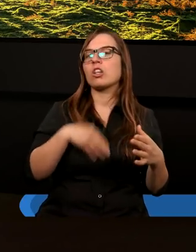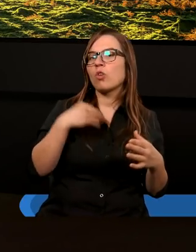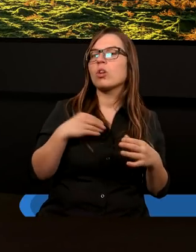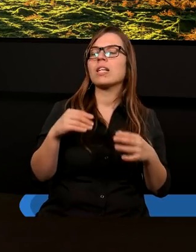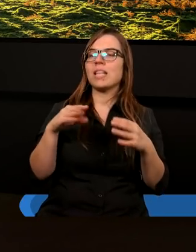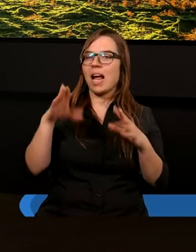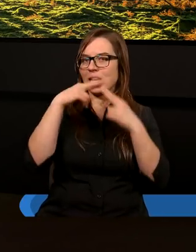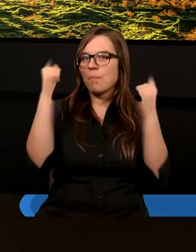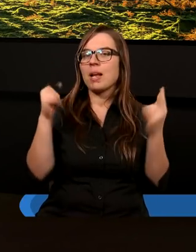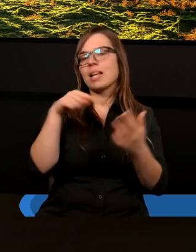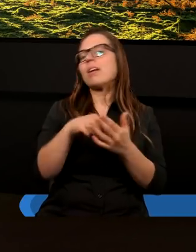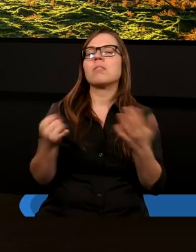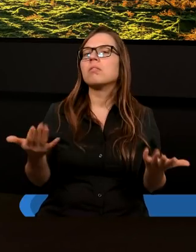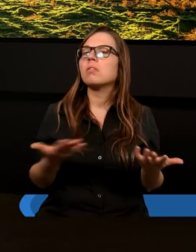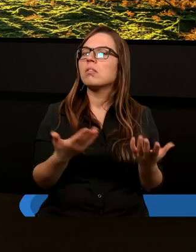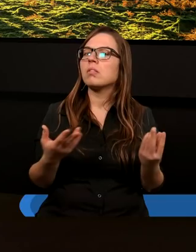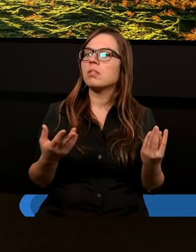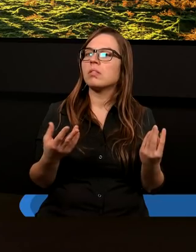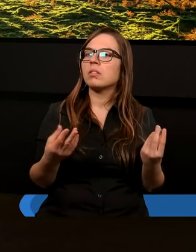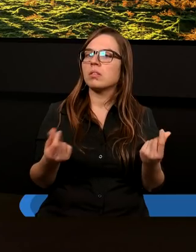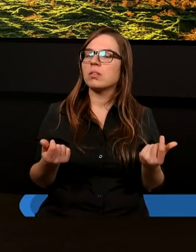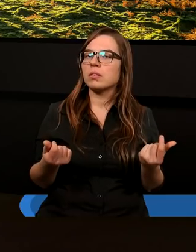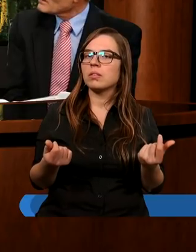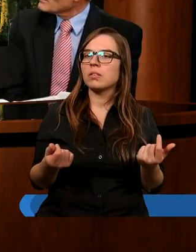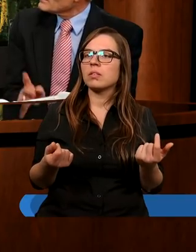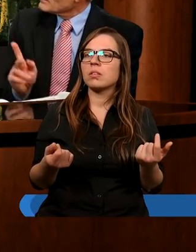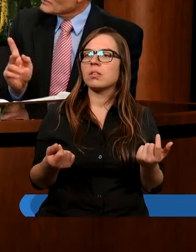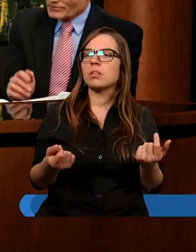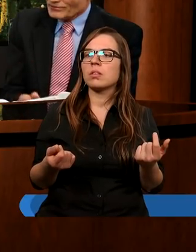niebieska? Po cóż jest świątynia niebieska?